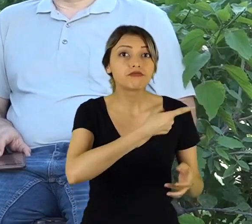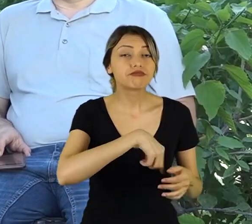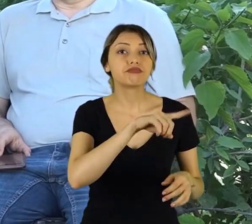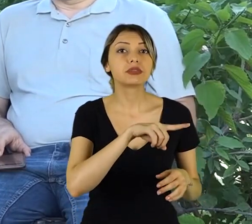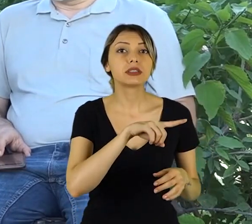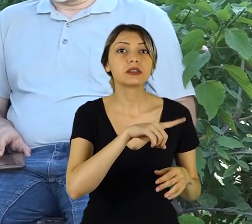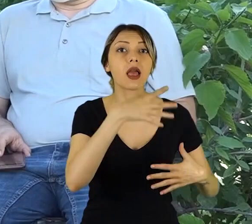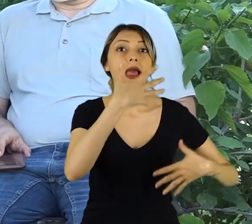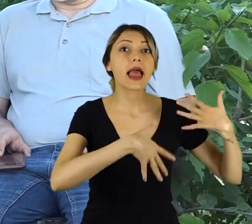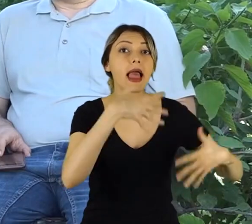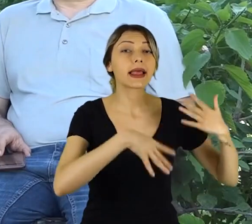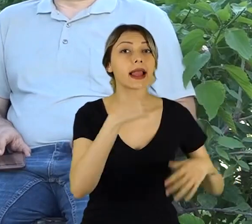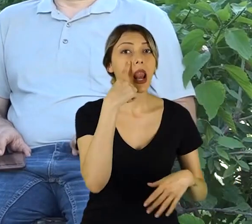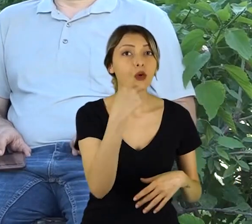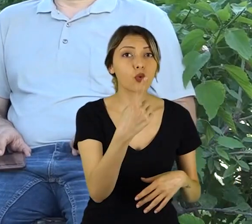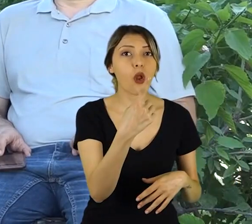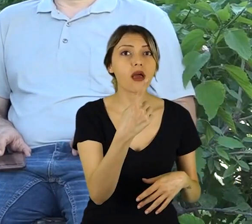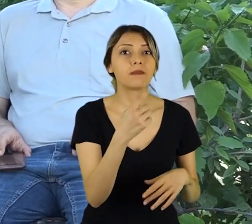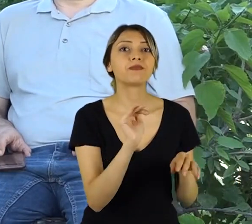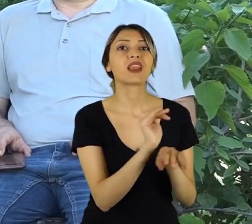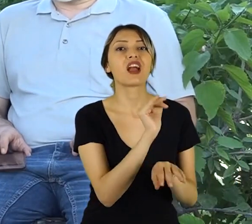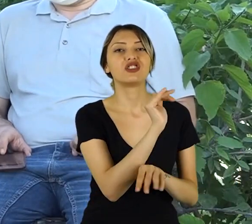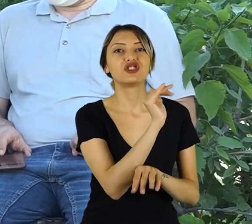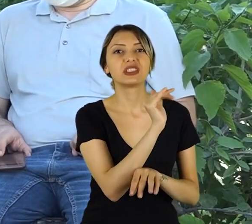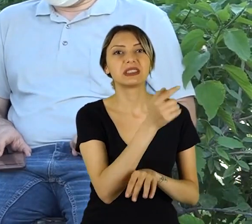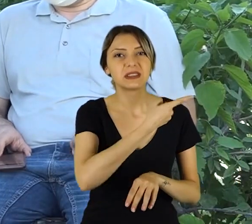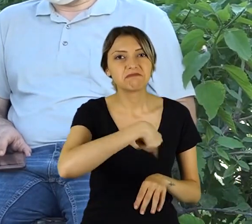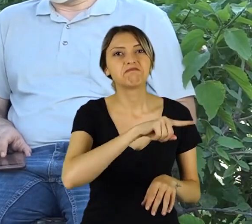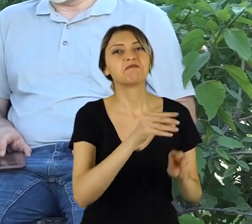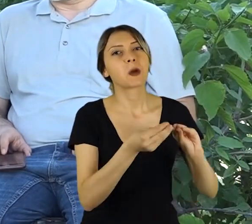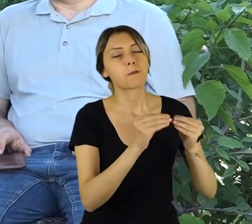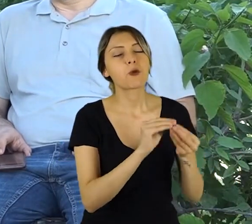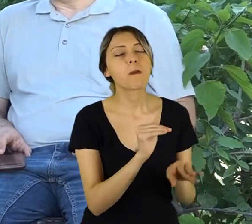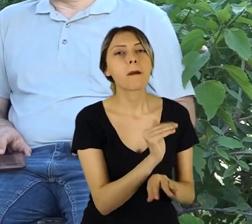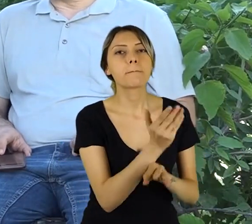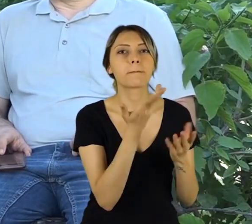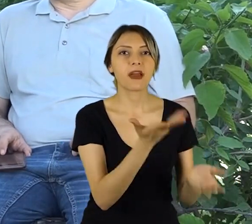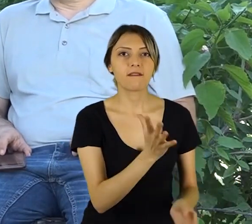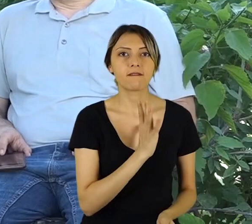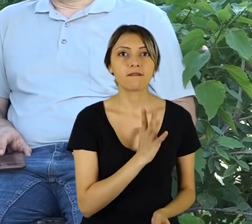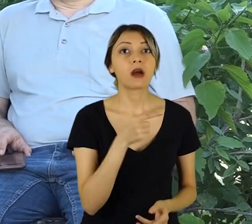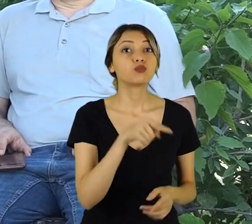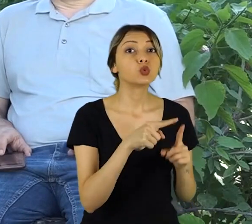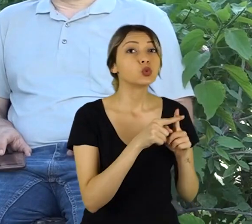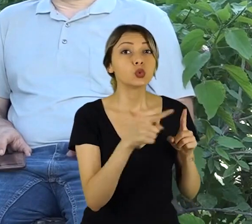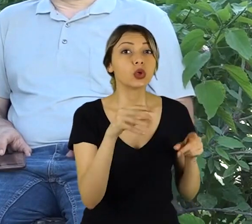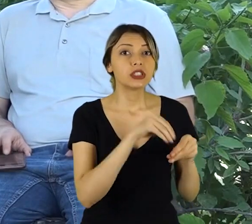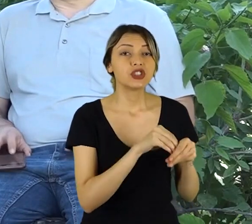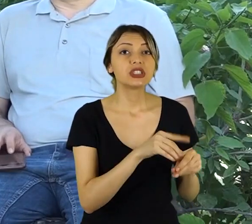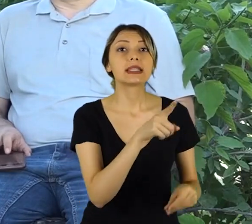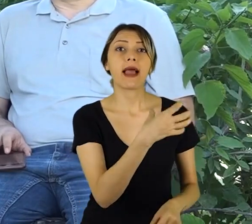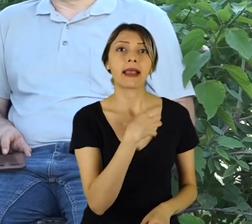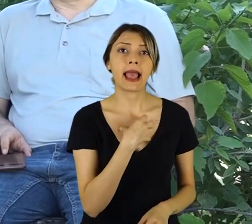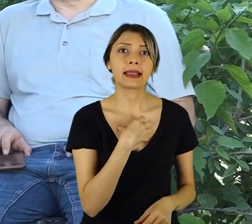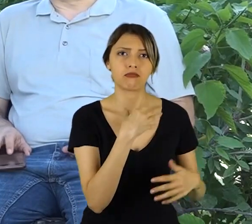engellilikten kaynaklı birazcık daha fazla sorun yaşadığı muhakkak. Bu süreci de kendinizi